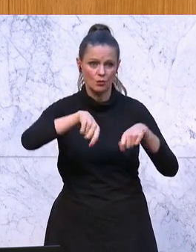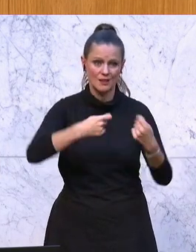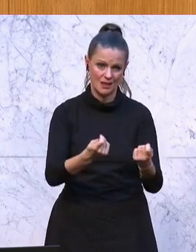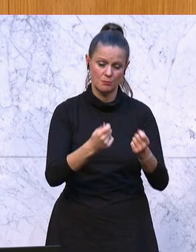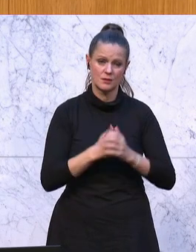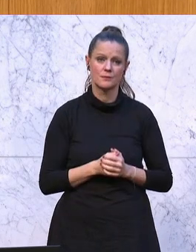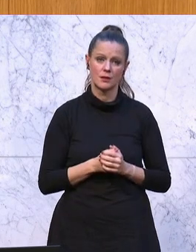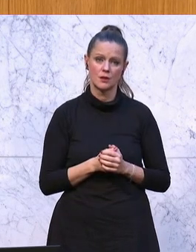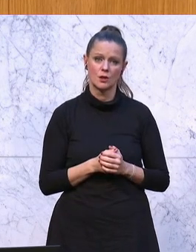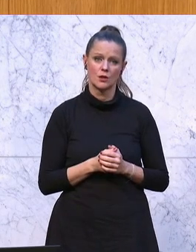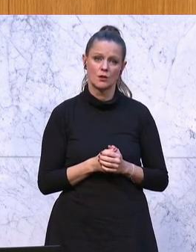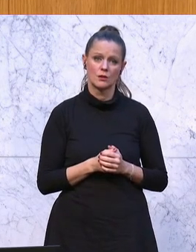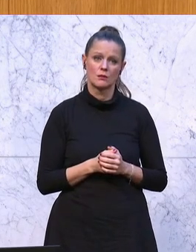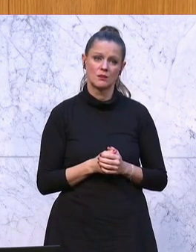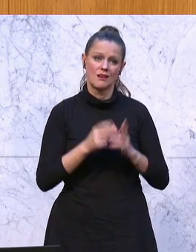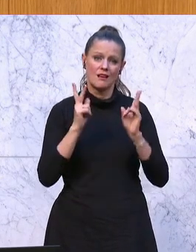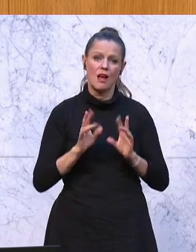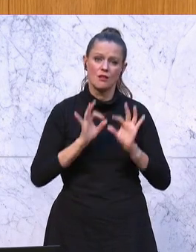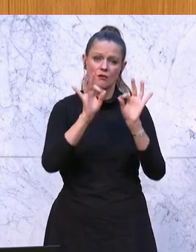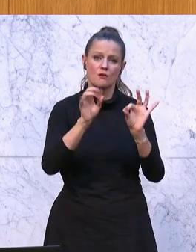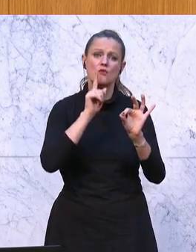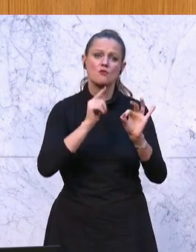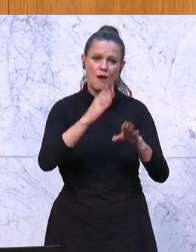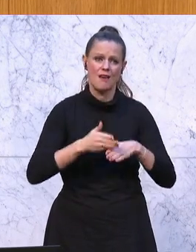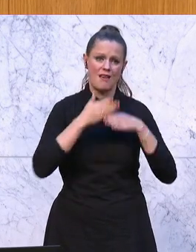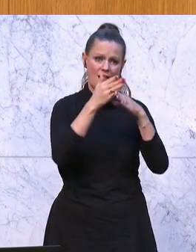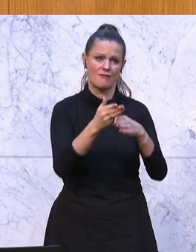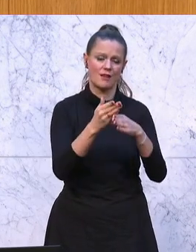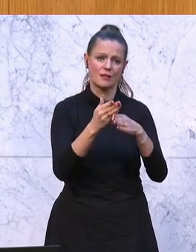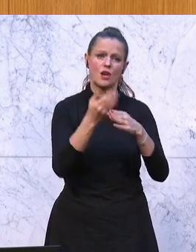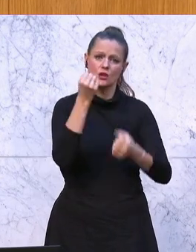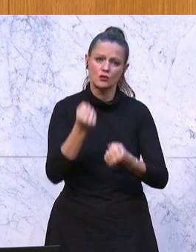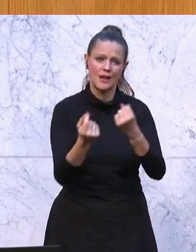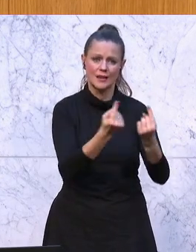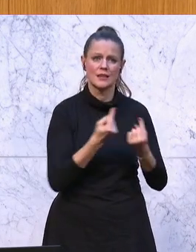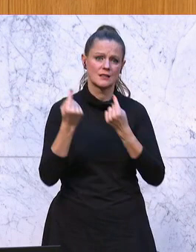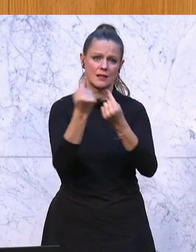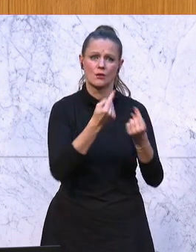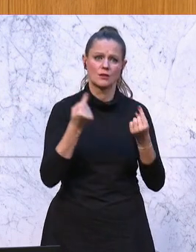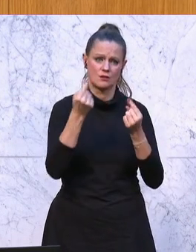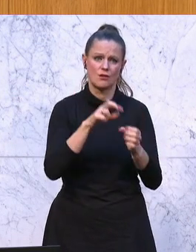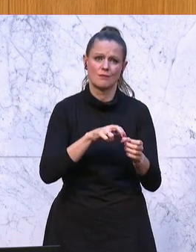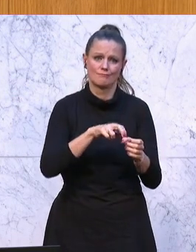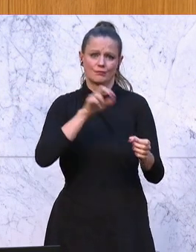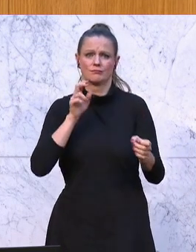es kann Ihnen nur helfen, aus schwierigen Situationen herauszukommen.